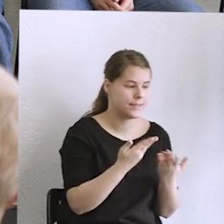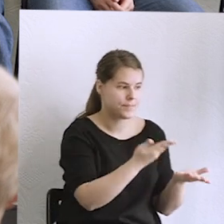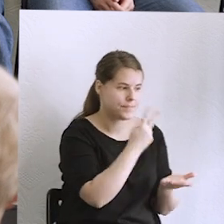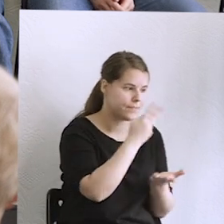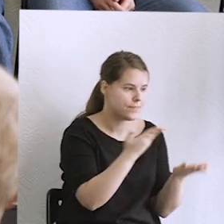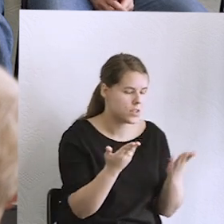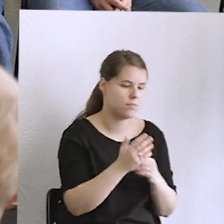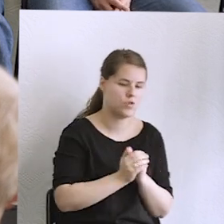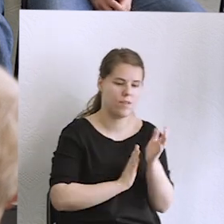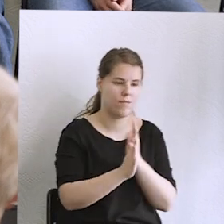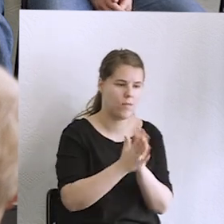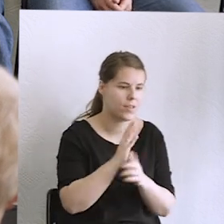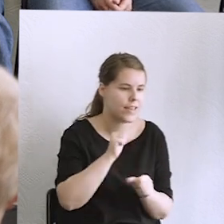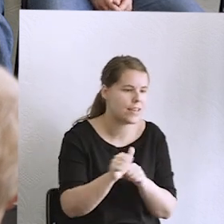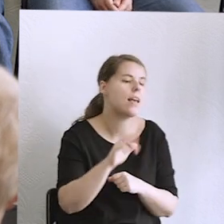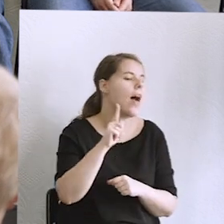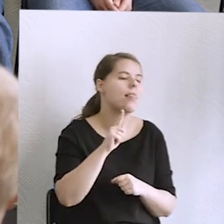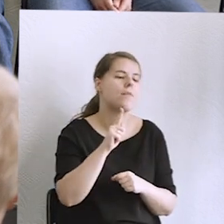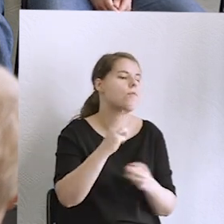ale właśnie z tego, jak sobie samą zmianę opowiemy.